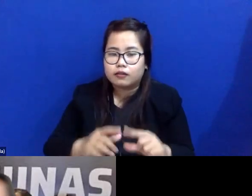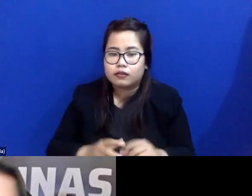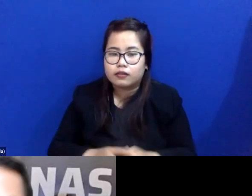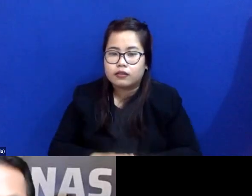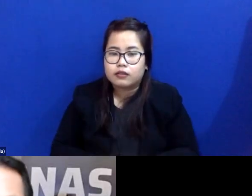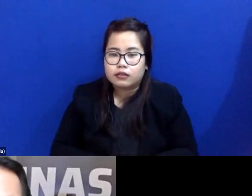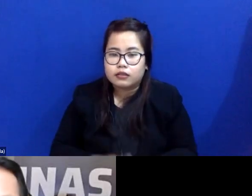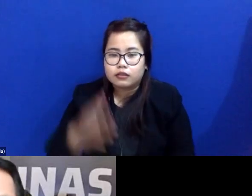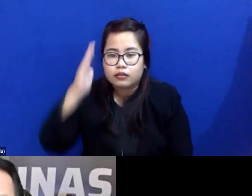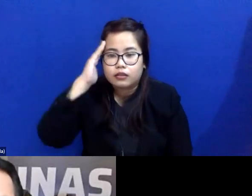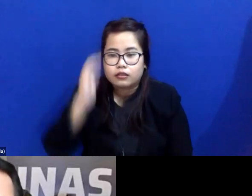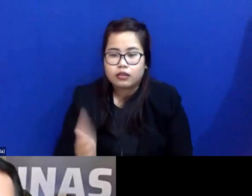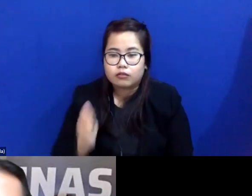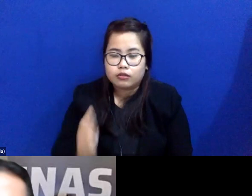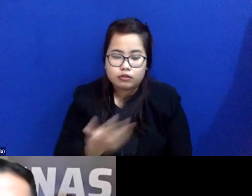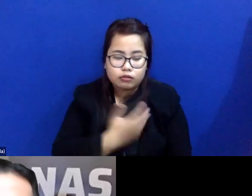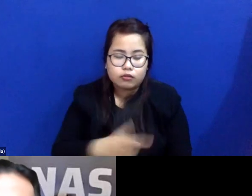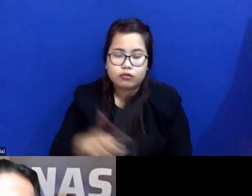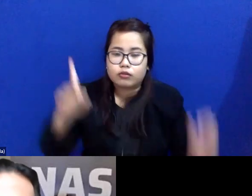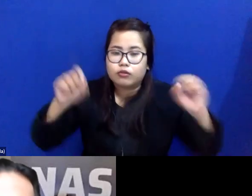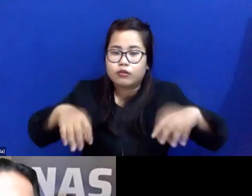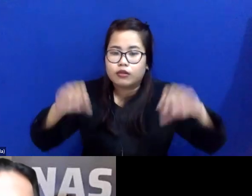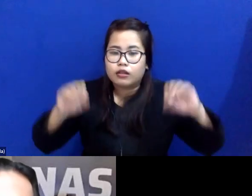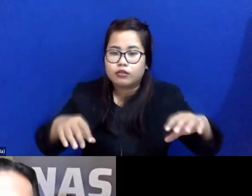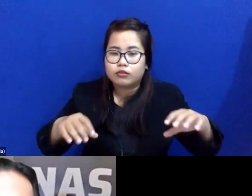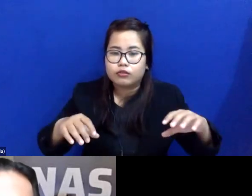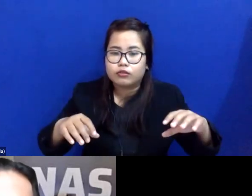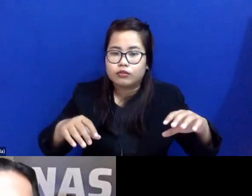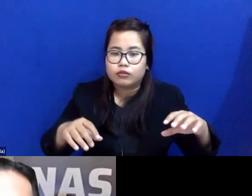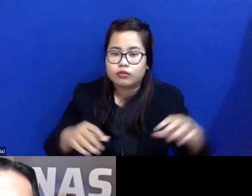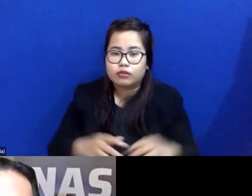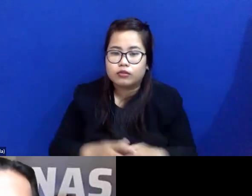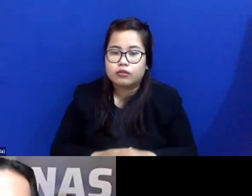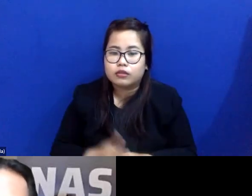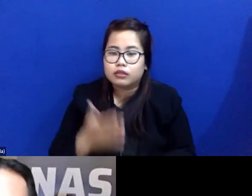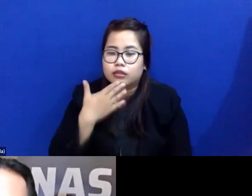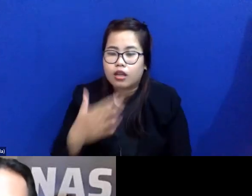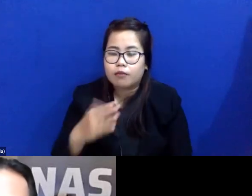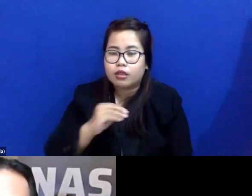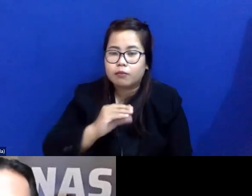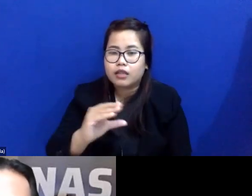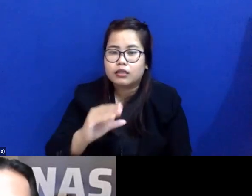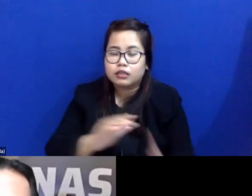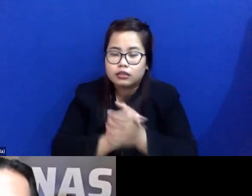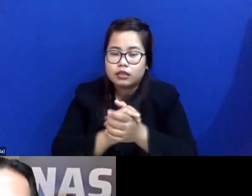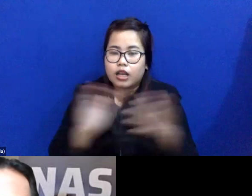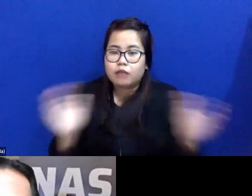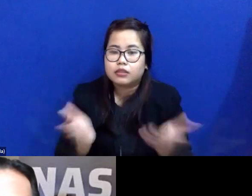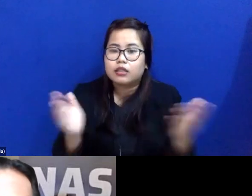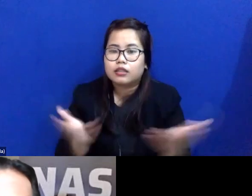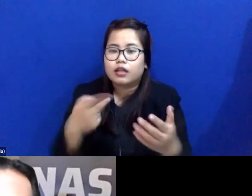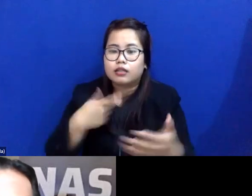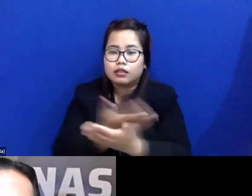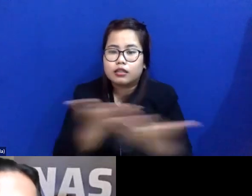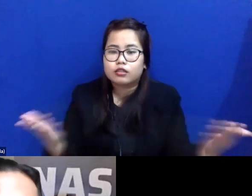Assalamualaikum warahmatullahi wabarakatuh. Selamat pagi, salam sejahtera bagi kita